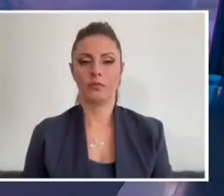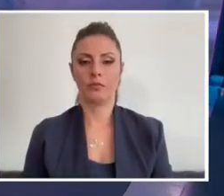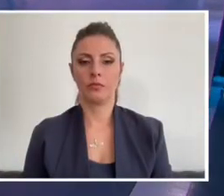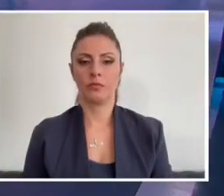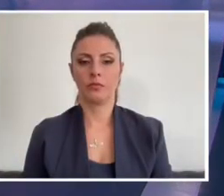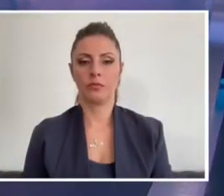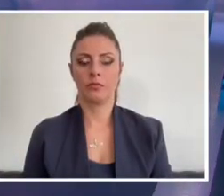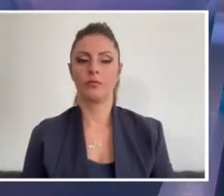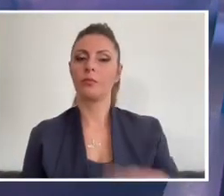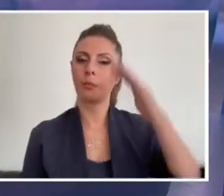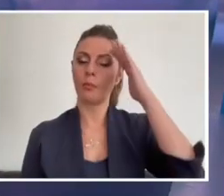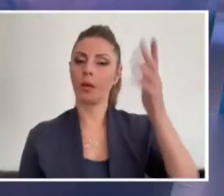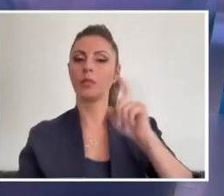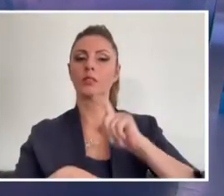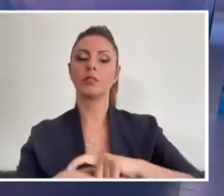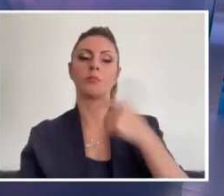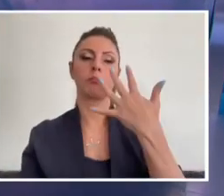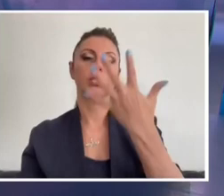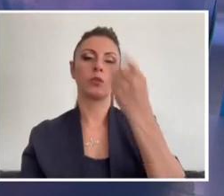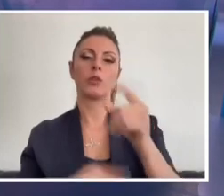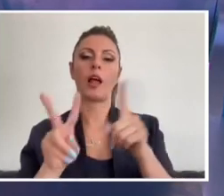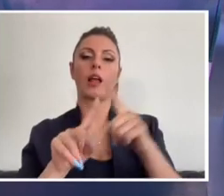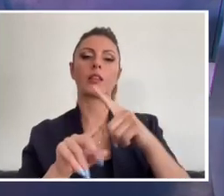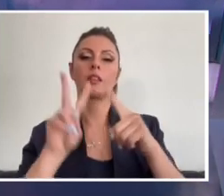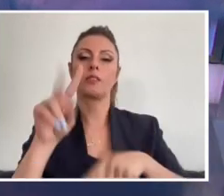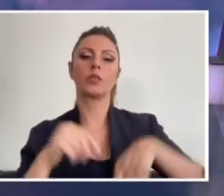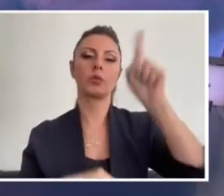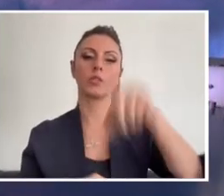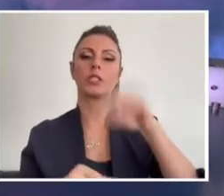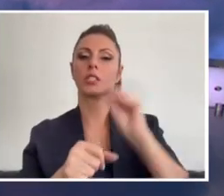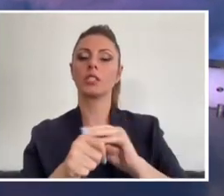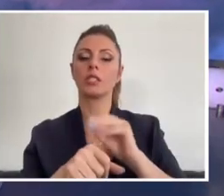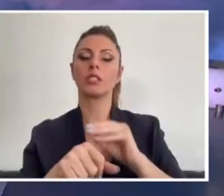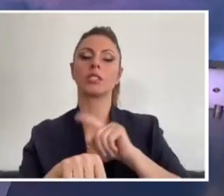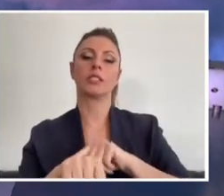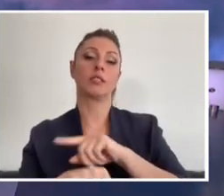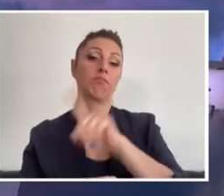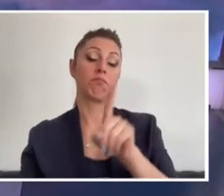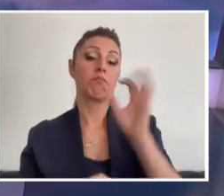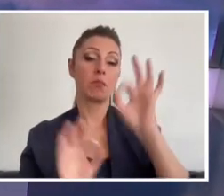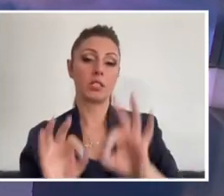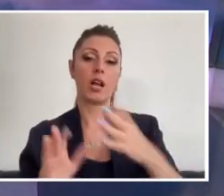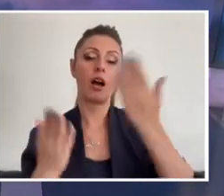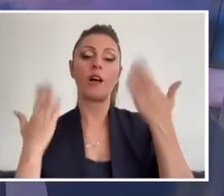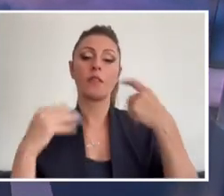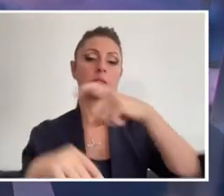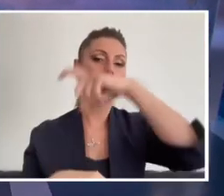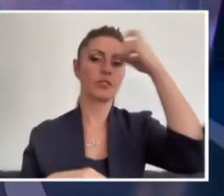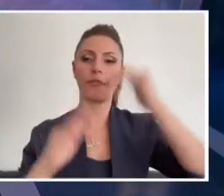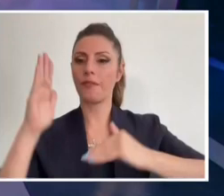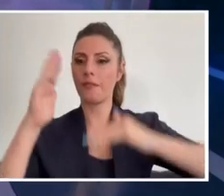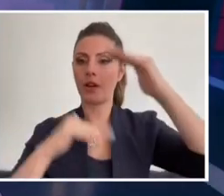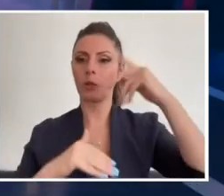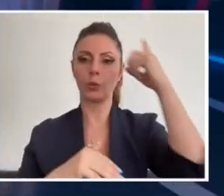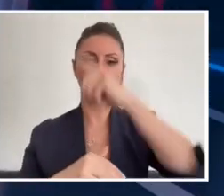Merhaba, saat 5 oldu. NTV'de günün içinden kuşağında ikinci saat dilimiyle karşınızdayız. Hava sıcaklıklarının artmasıyla birlikte